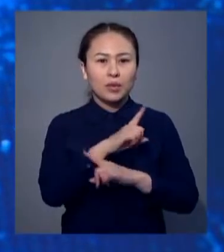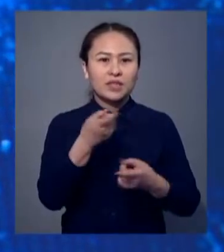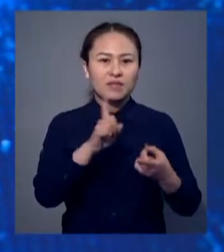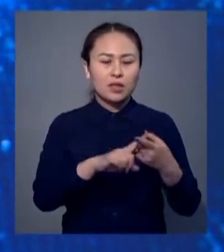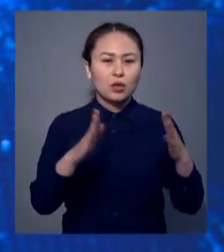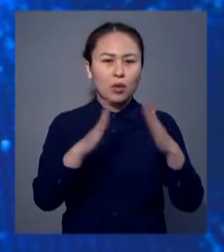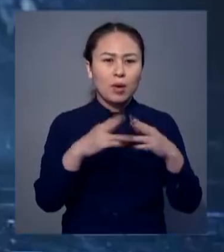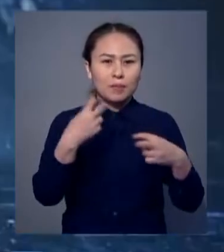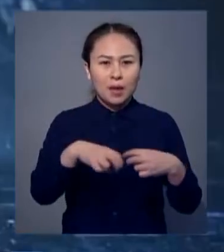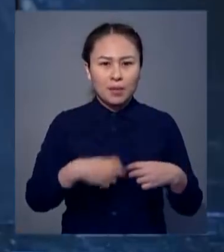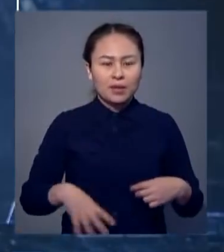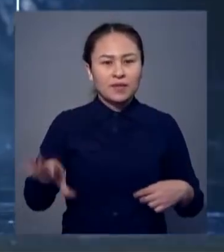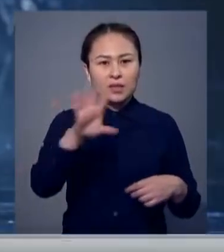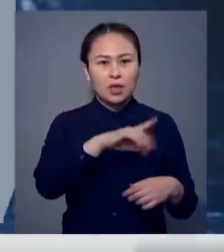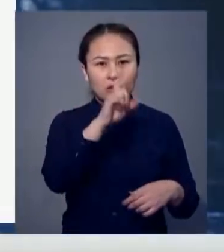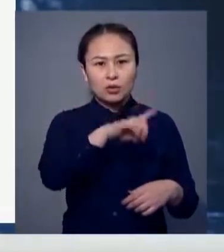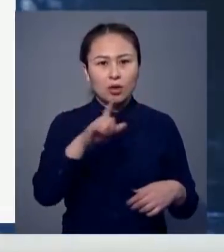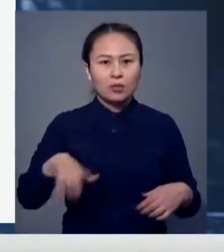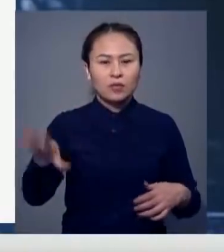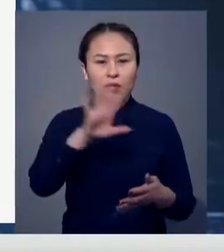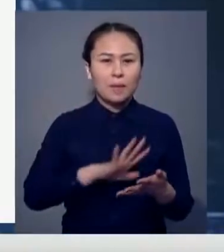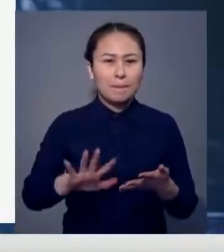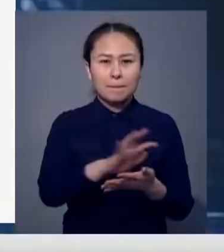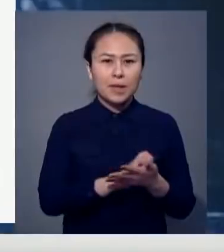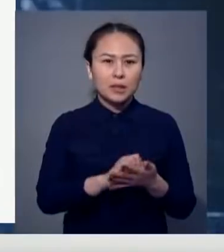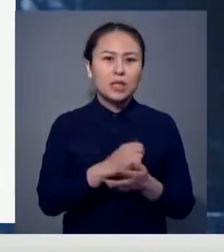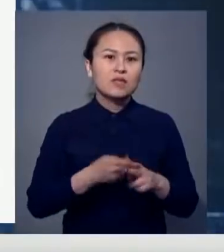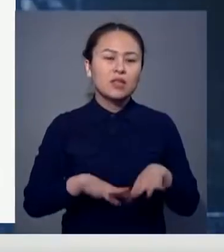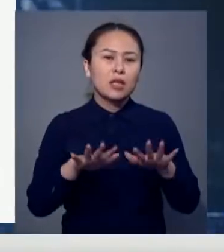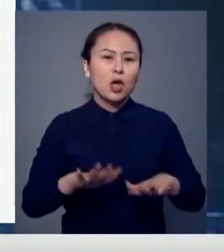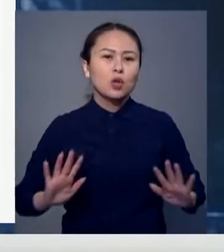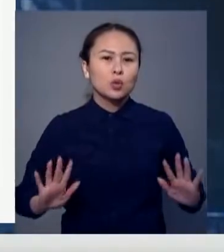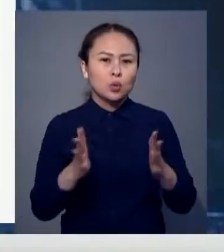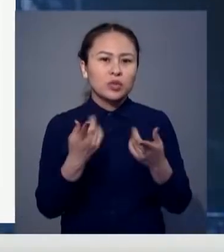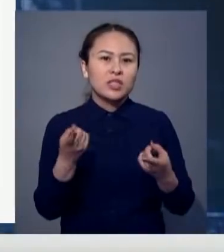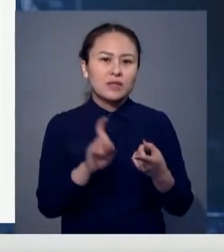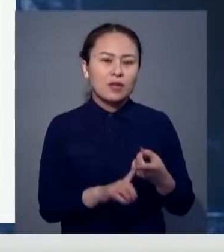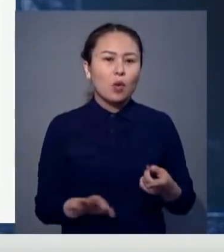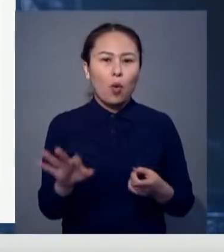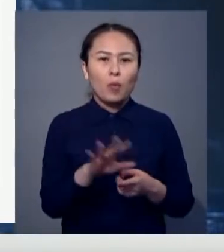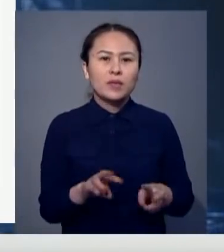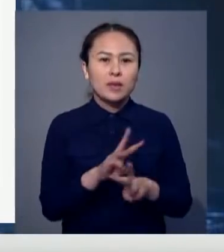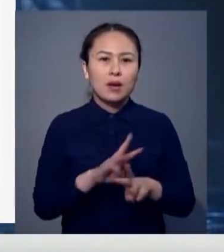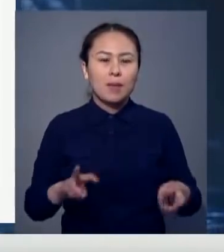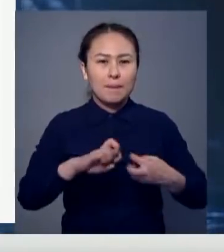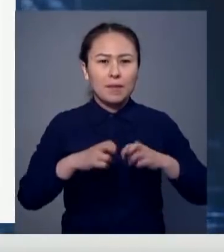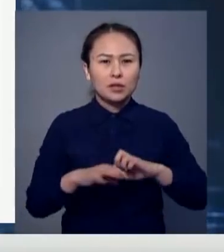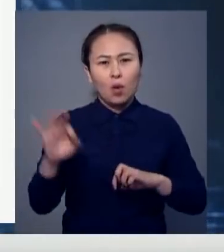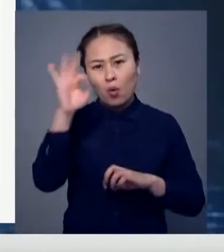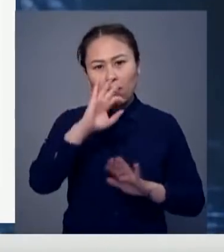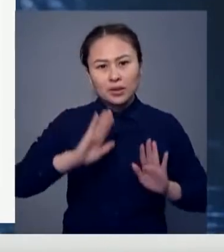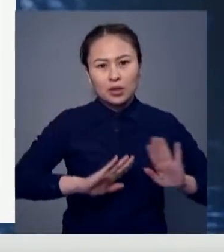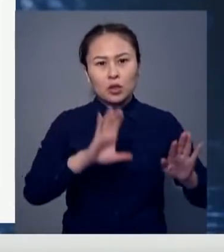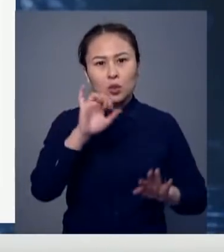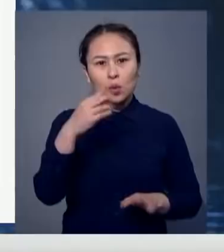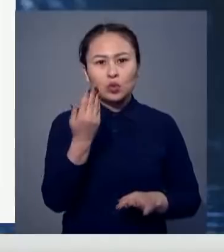тұрғын үйлердің қирап азаматтардың дүнеміліктерінің білінуіне әкеп соқтырған оқиғаға байланысты, облысы әкімнің әлеметтік мәселер жөндегі